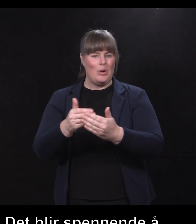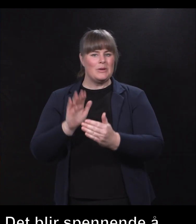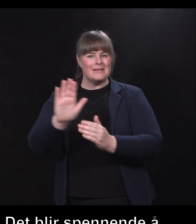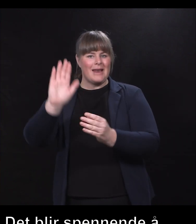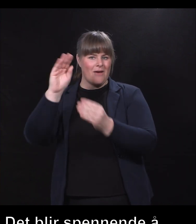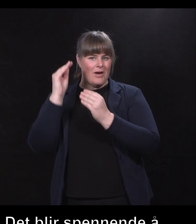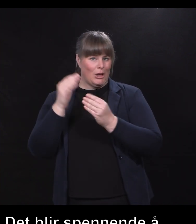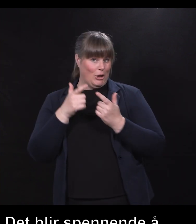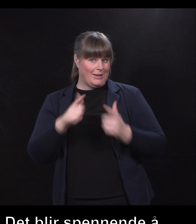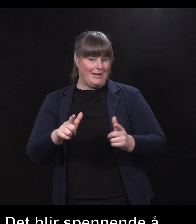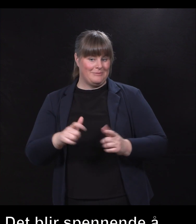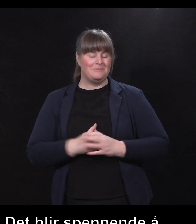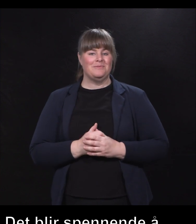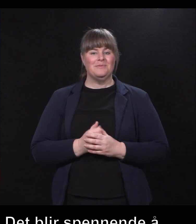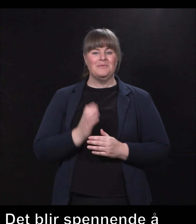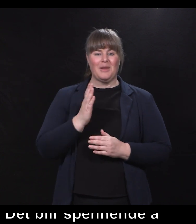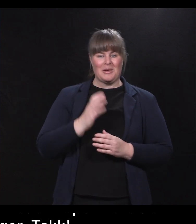ønsker dere like til. Takk skal du ha.